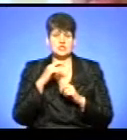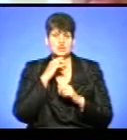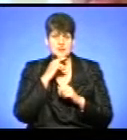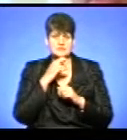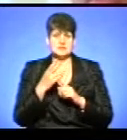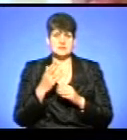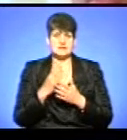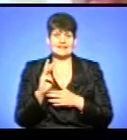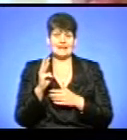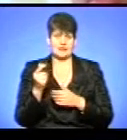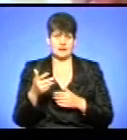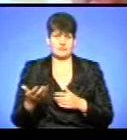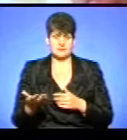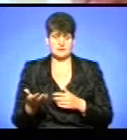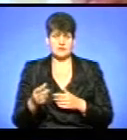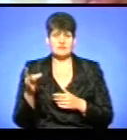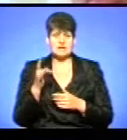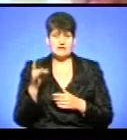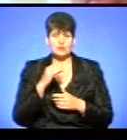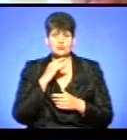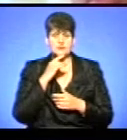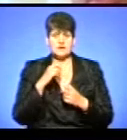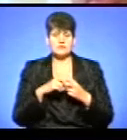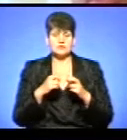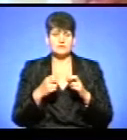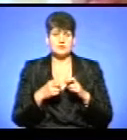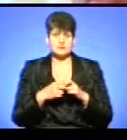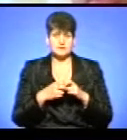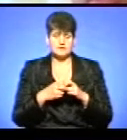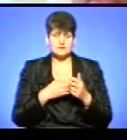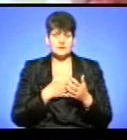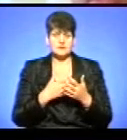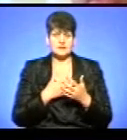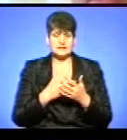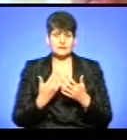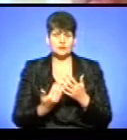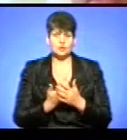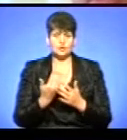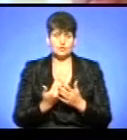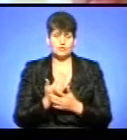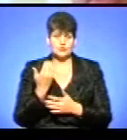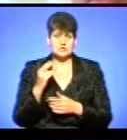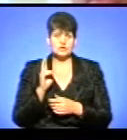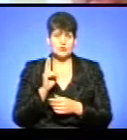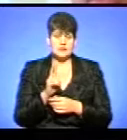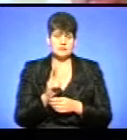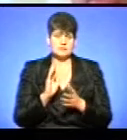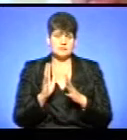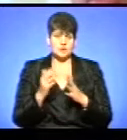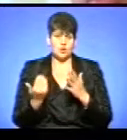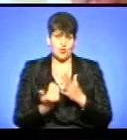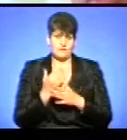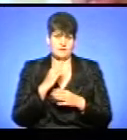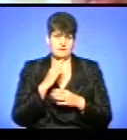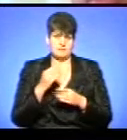коштує 3 гривні. Причому в Рівному, Чернівцях і Івано-Франківську активно оновлюється тролейбусний парк новими машинами,